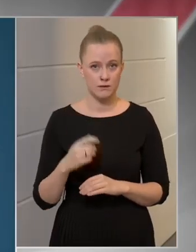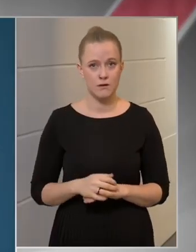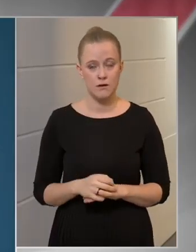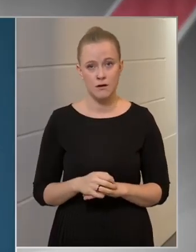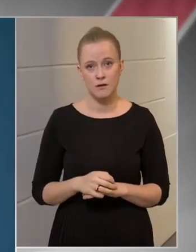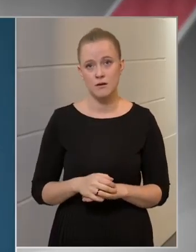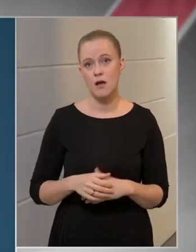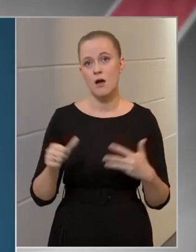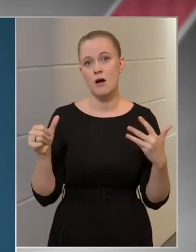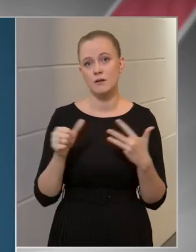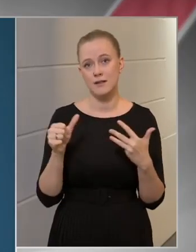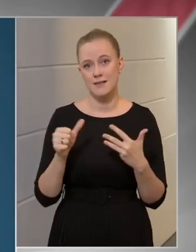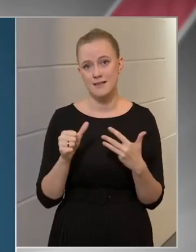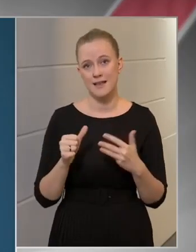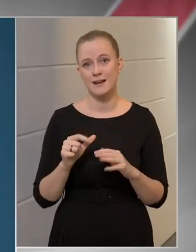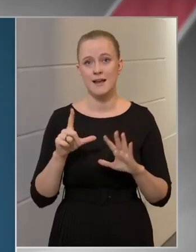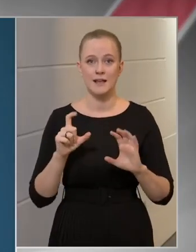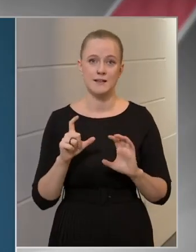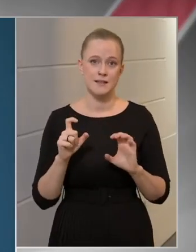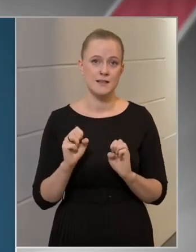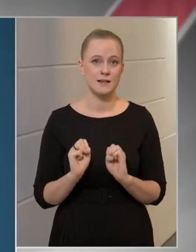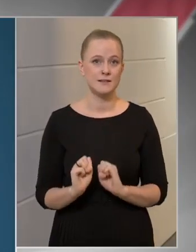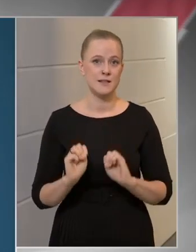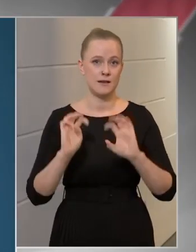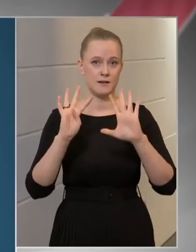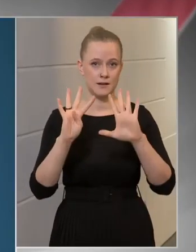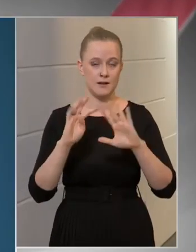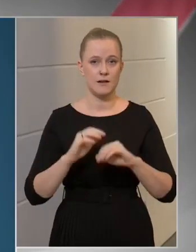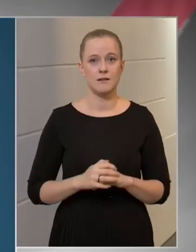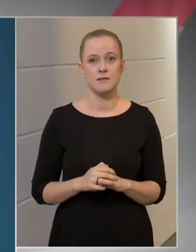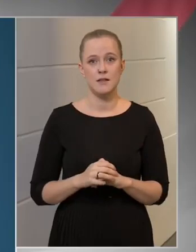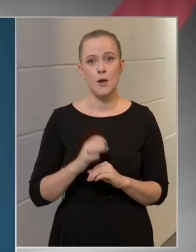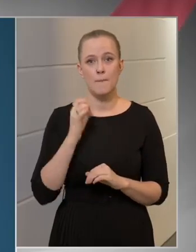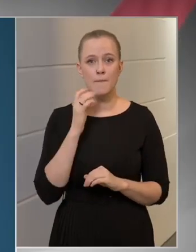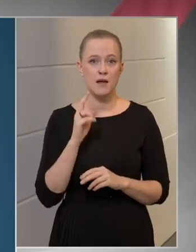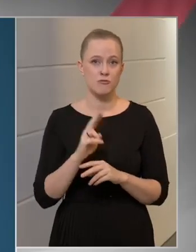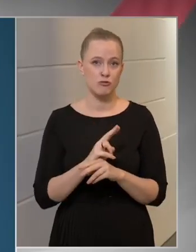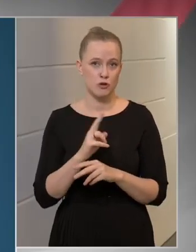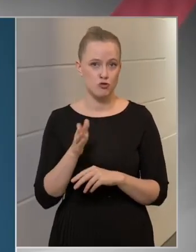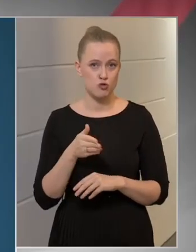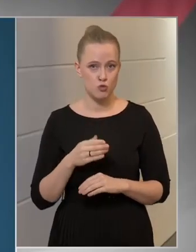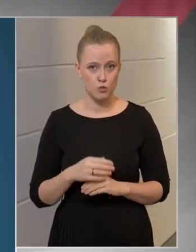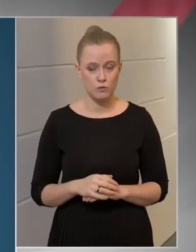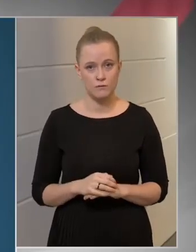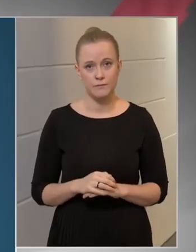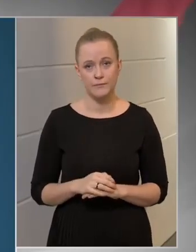6719, Bácskiskun megye